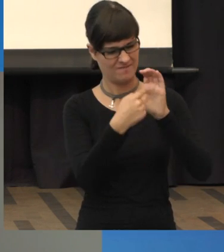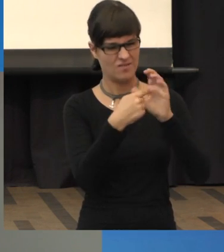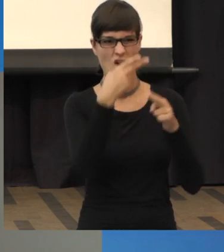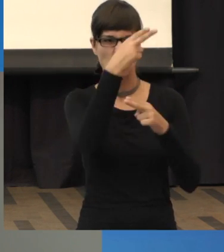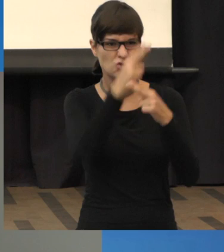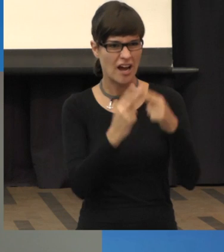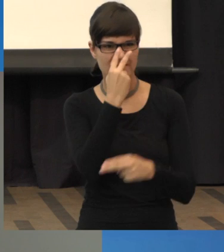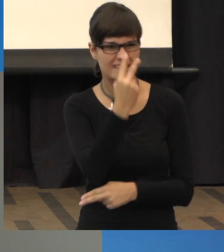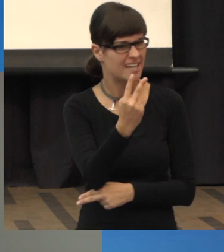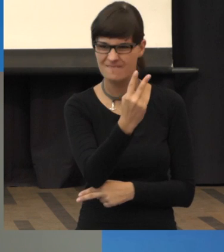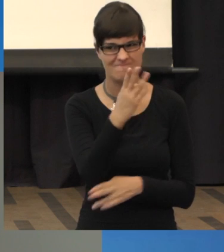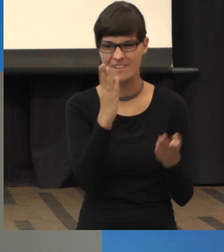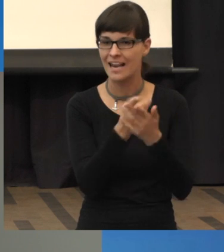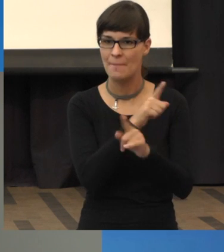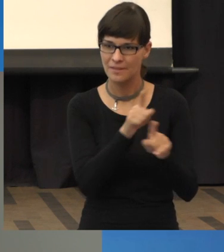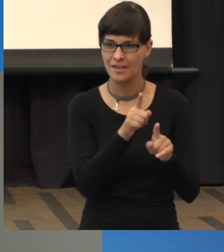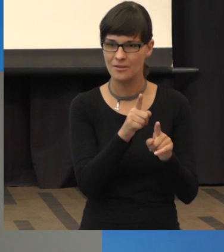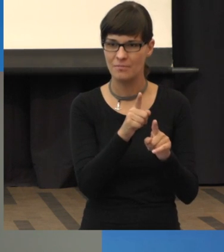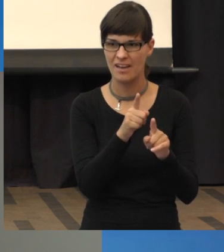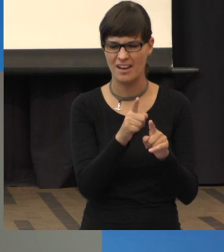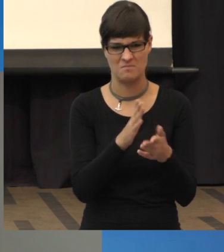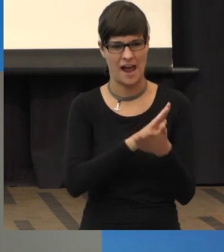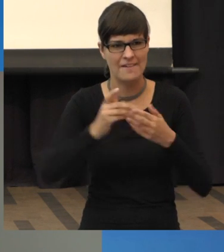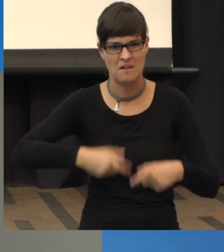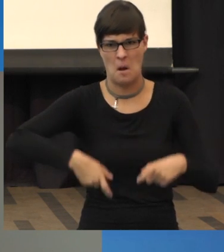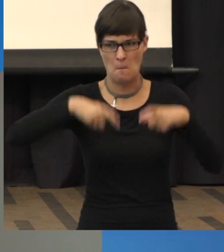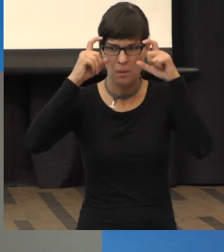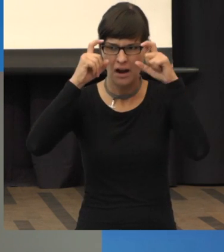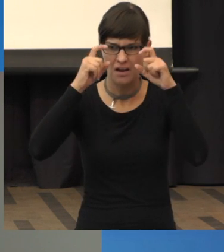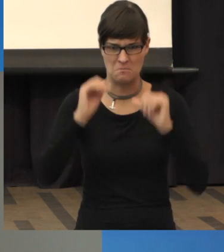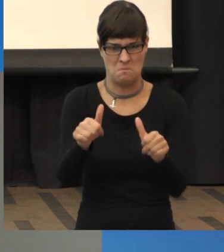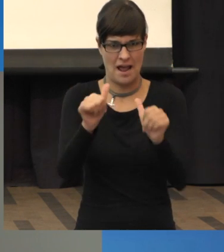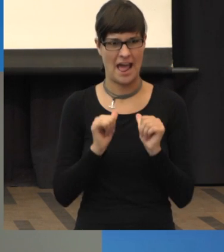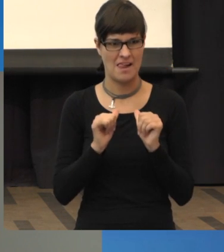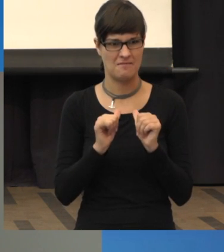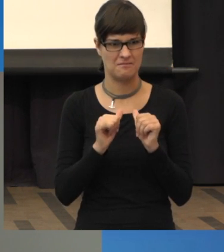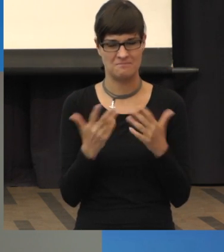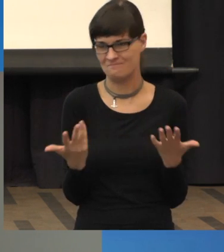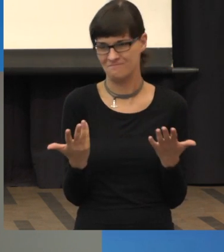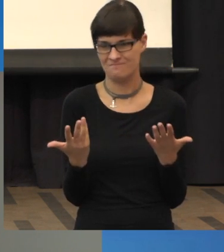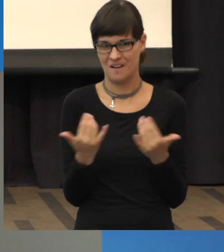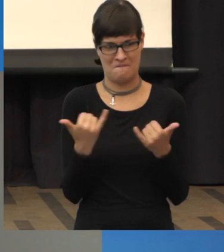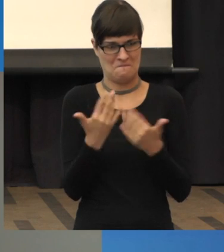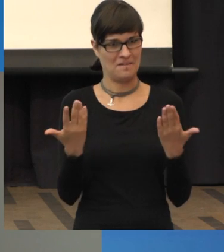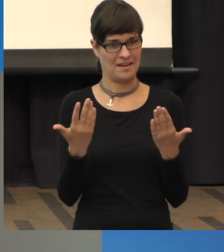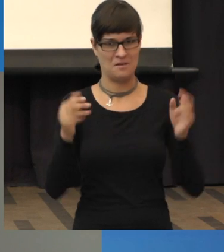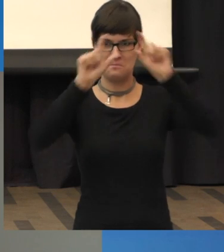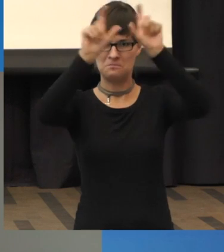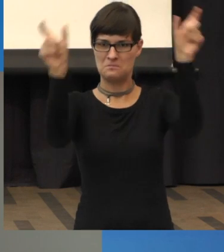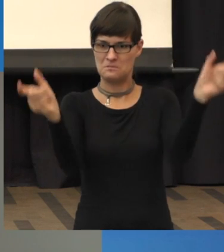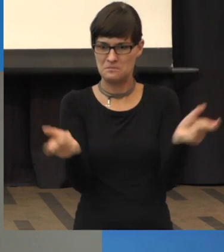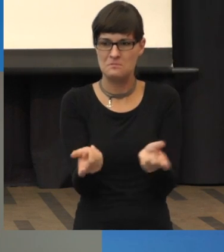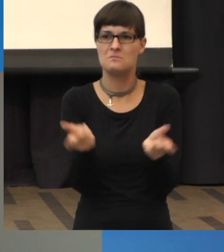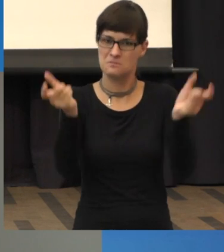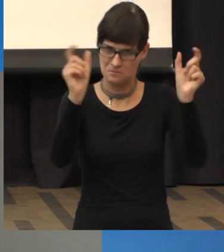nicht mehr funktioniert, durch eine Brille ja nicht dazu führen, dass der umgebende Bereich, der eben noch ausreicht, um